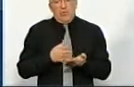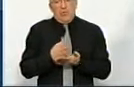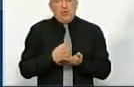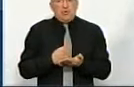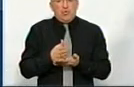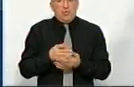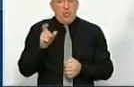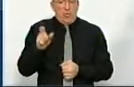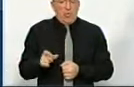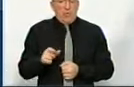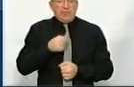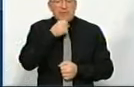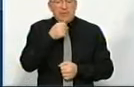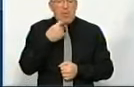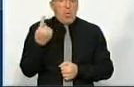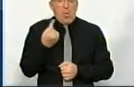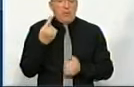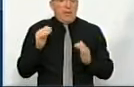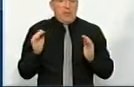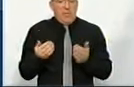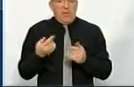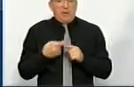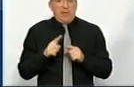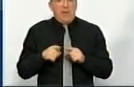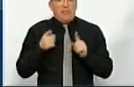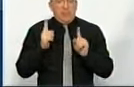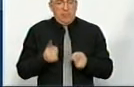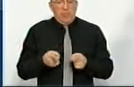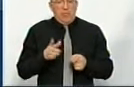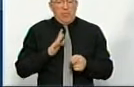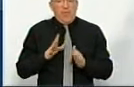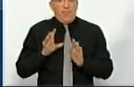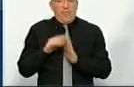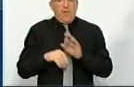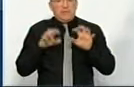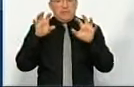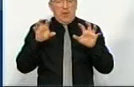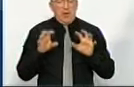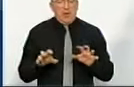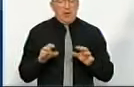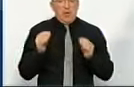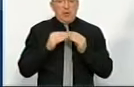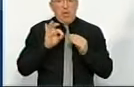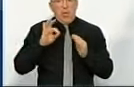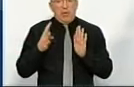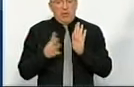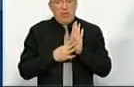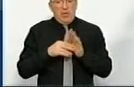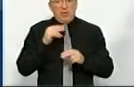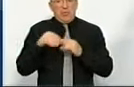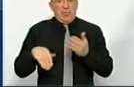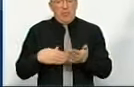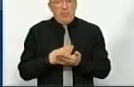службовою. Тому зі старостами єдиний момент. Да, насправді, воно мало бути війти в закон 10.09, але через